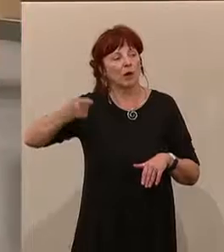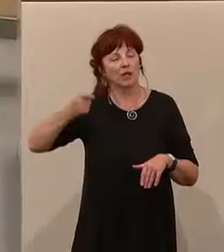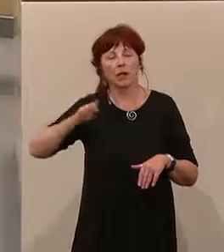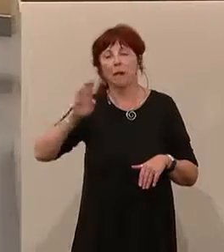nicht nachvollziehen.